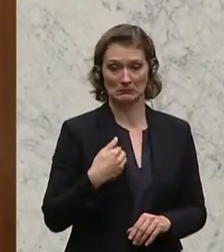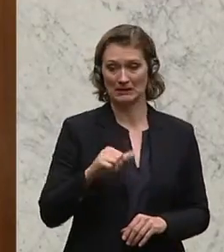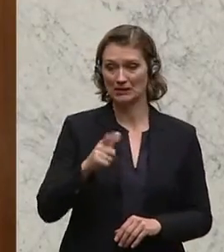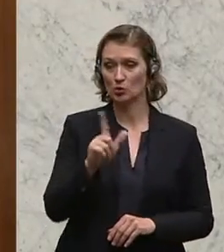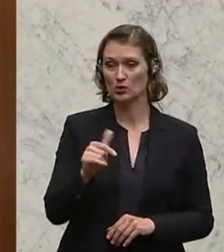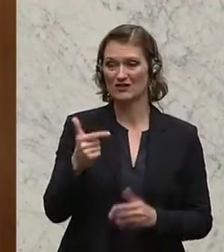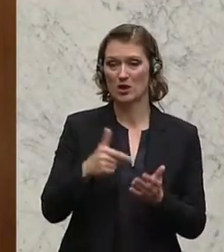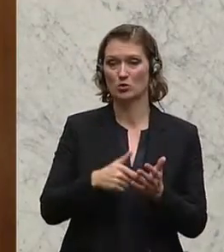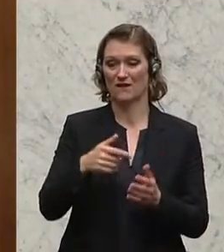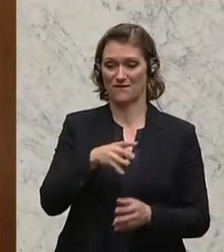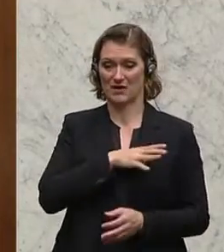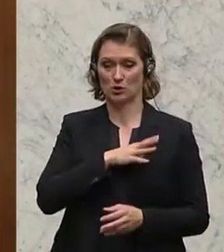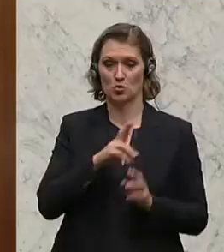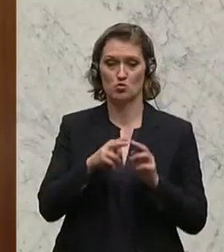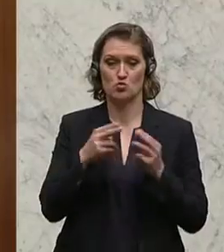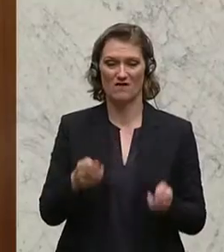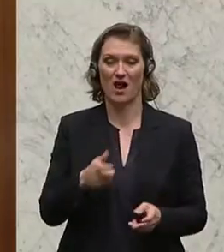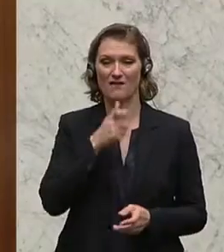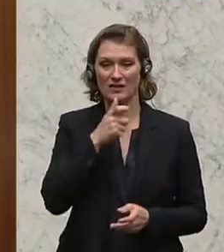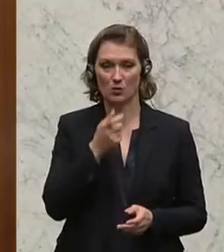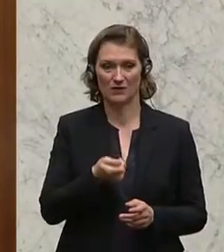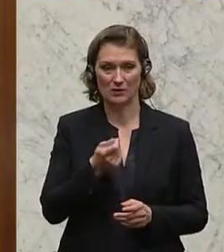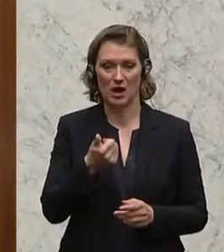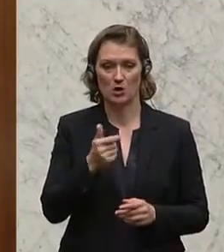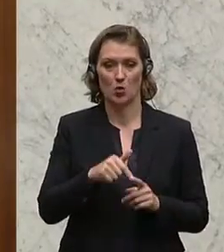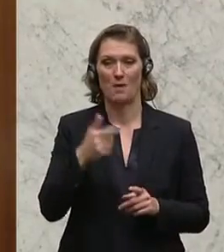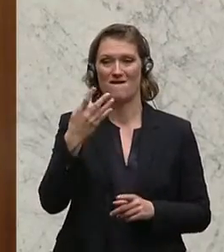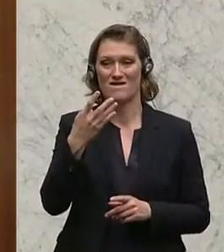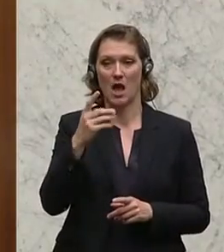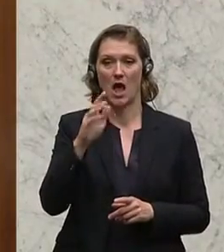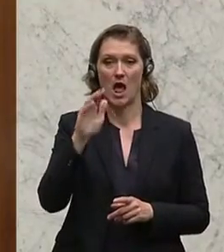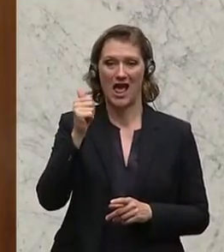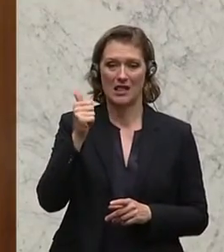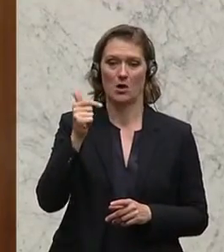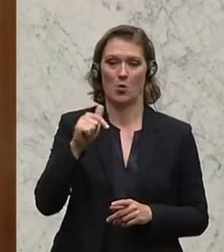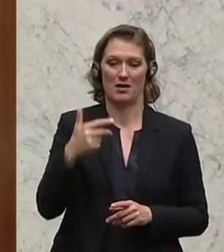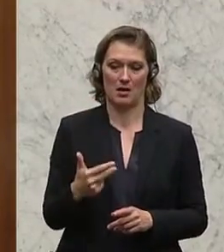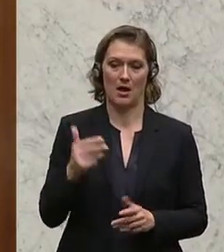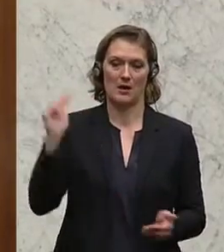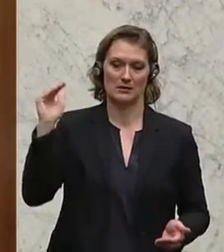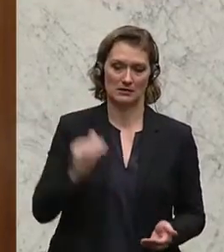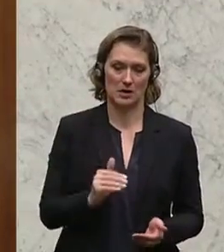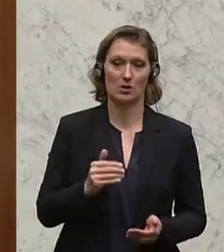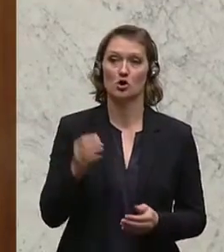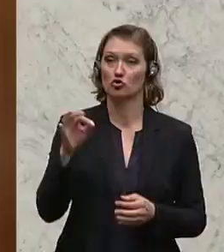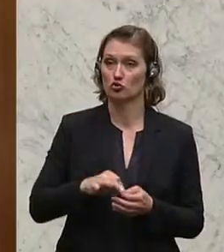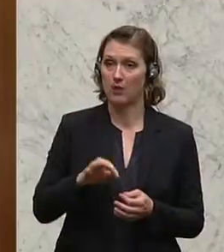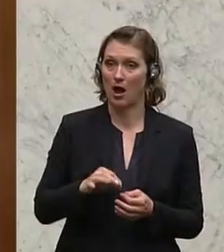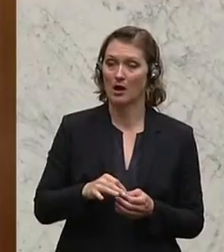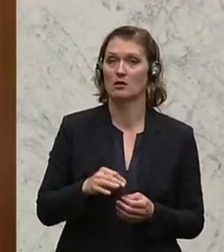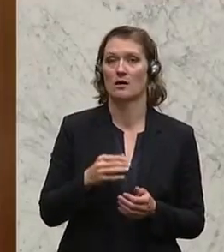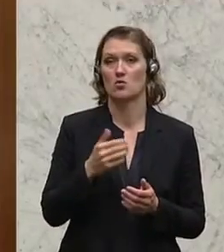2014, Unfallversicherungsbeitrag von 1,4 auf 1,3 gesenkt. Etwa 100 Millionen Einsparungen.